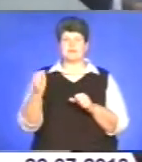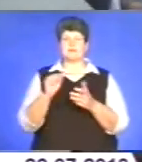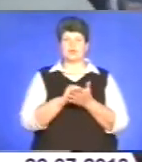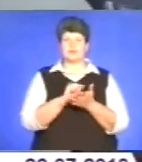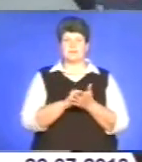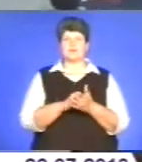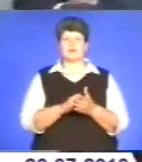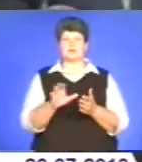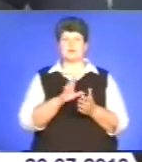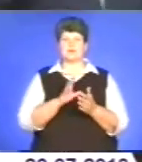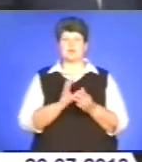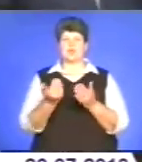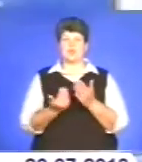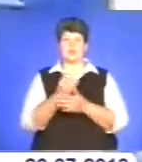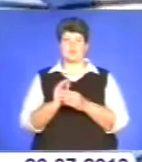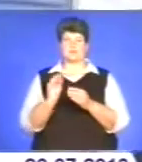установу новими експонатами.